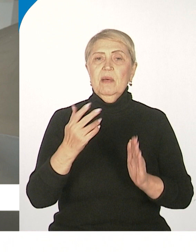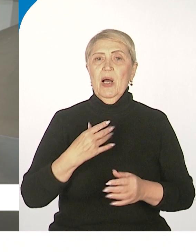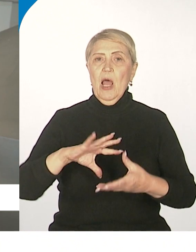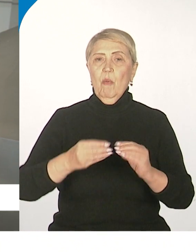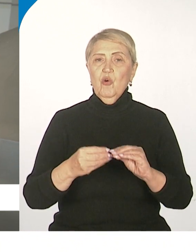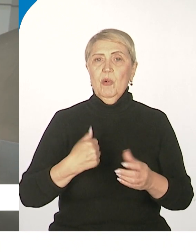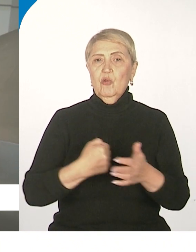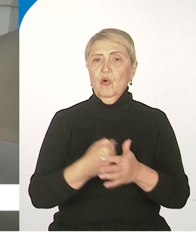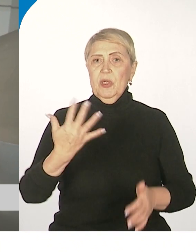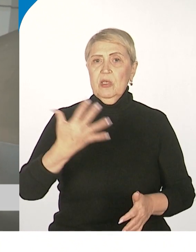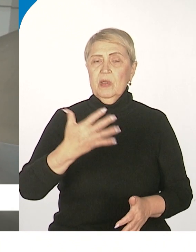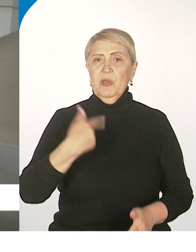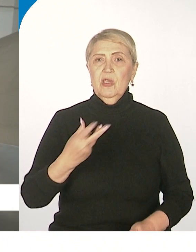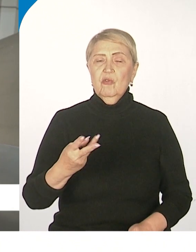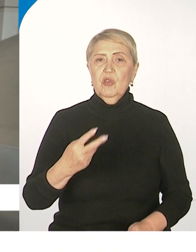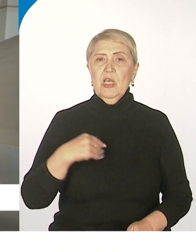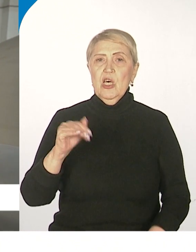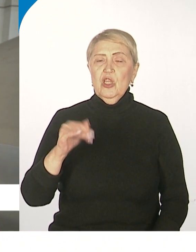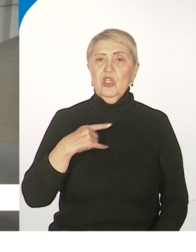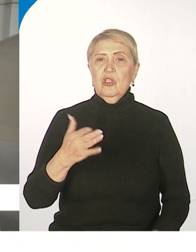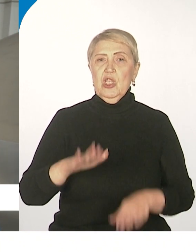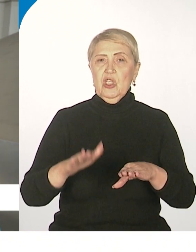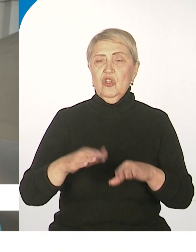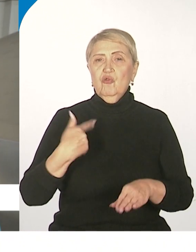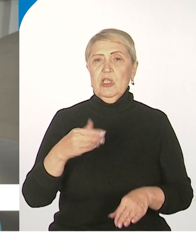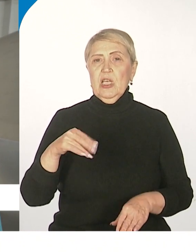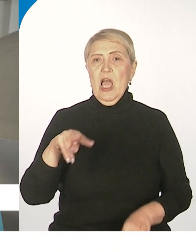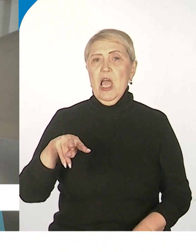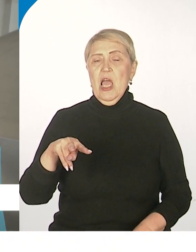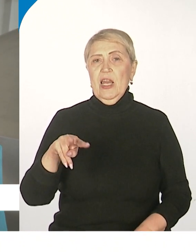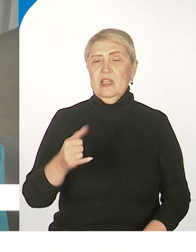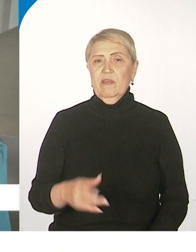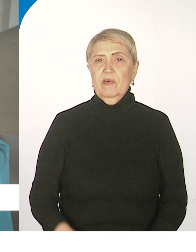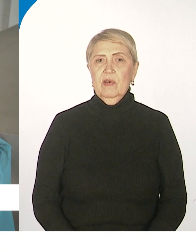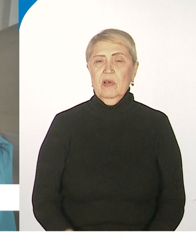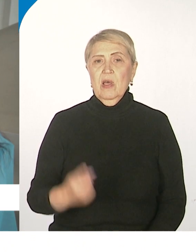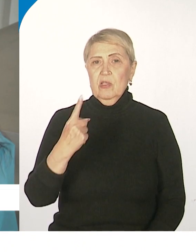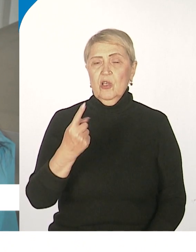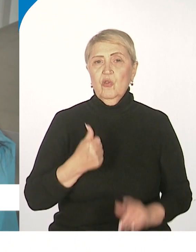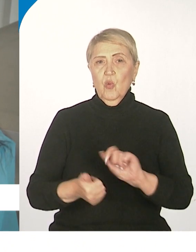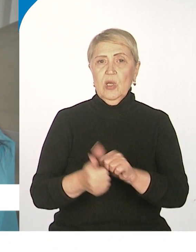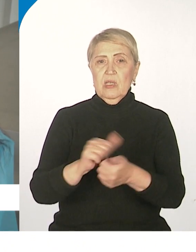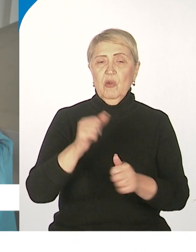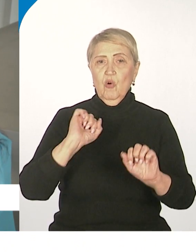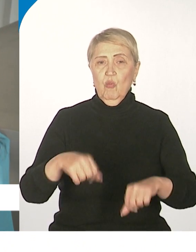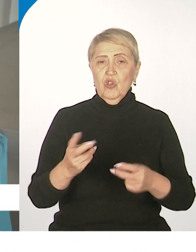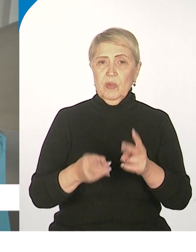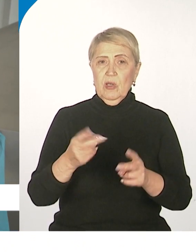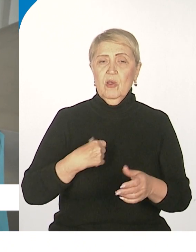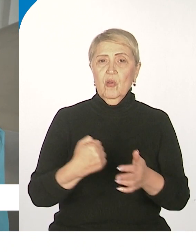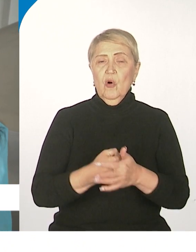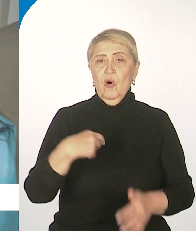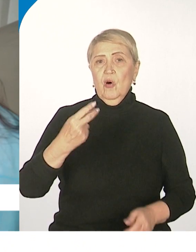55 тысяч литров. И за смену? Ну, за смену мы можем сварить от 8 до 12 таких варок.